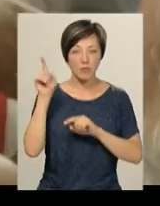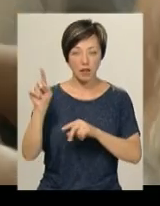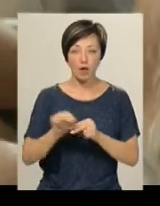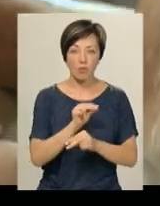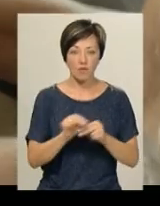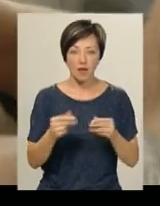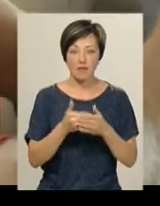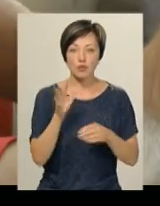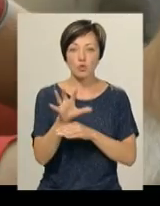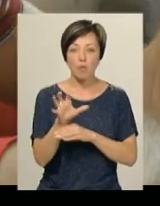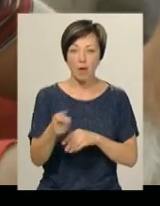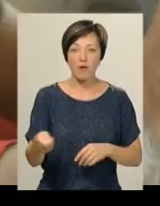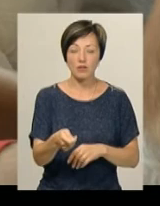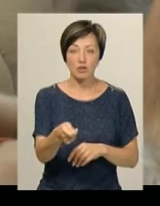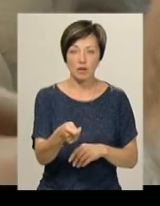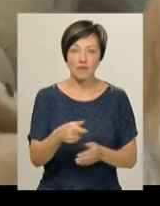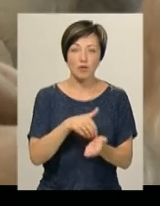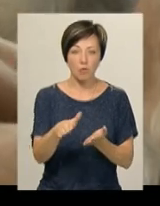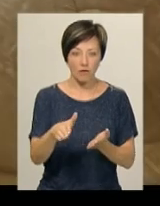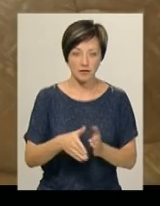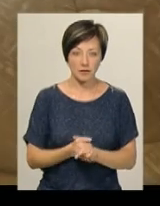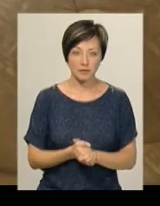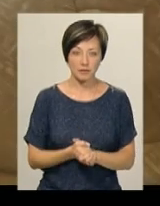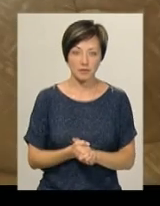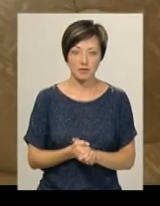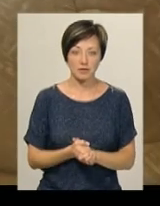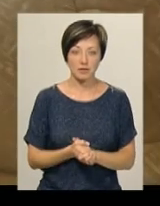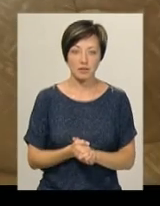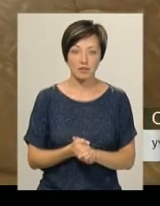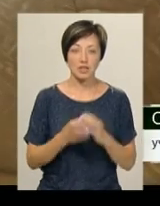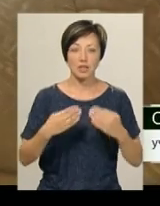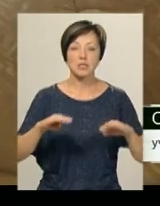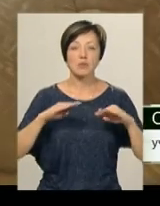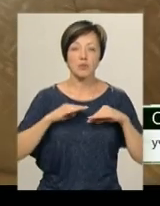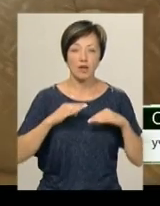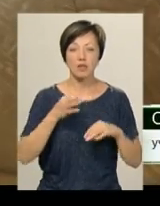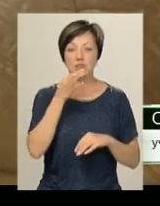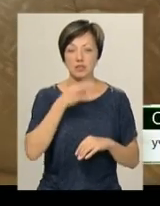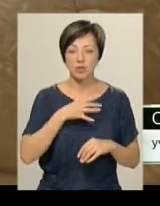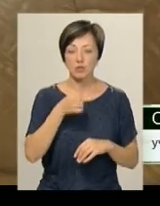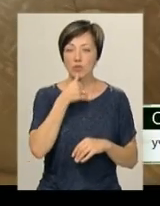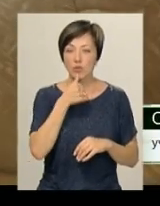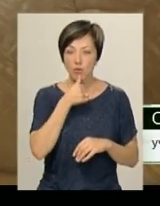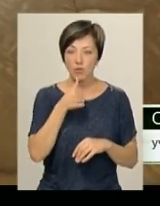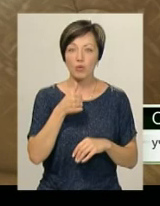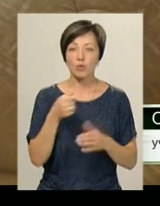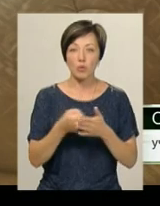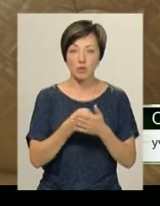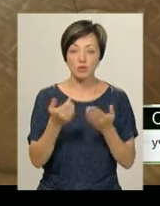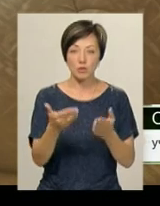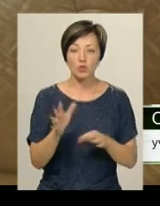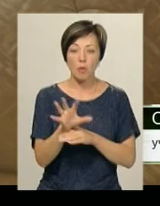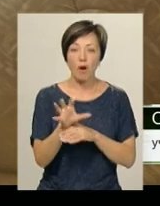лікуванні, від собаки-поводаря Олександр Дарморос відмовився. Запропонували мені, що ми спробуємо добитися тобі собаку